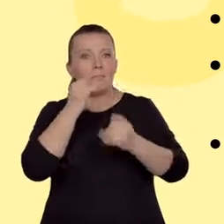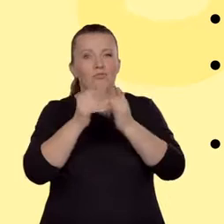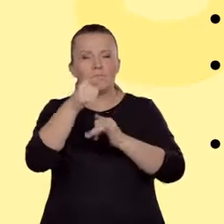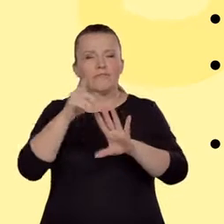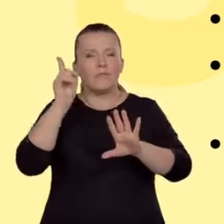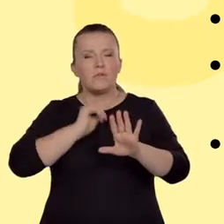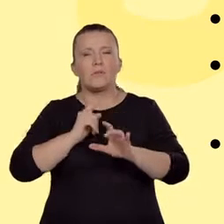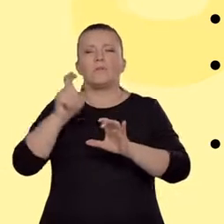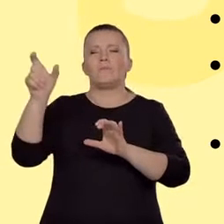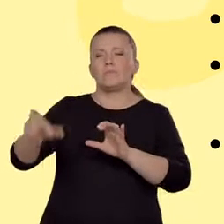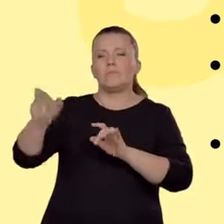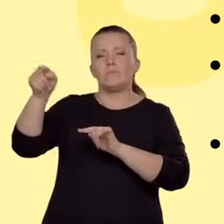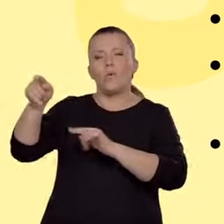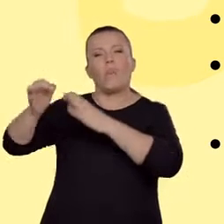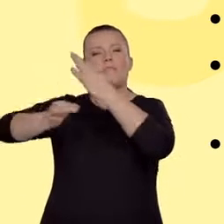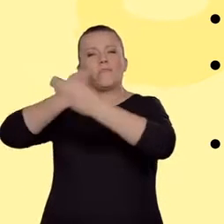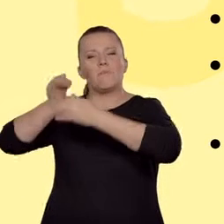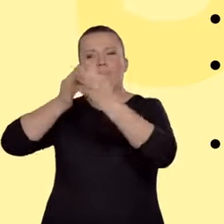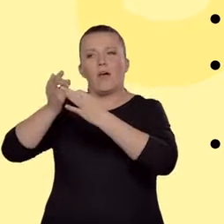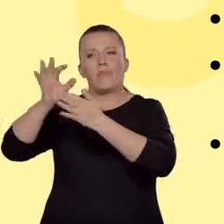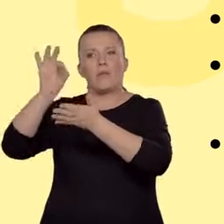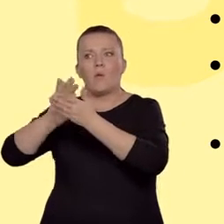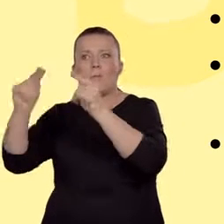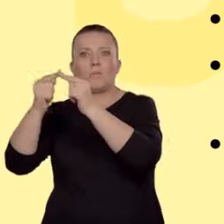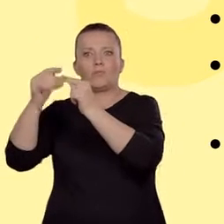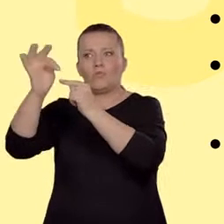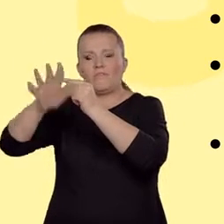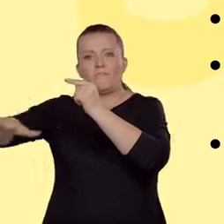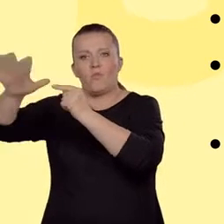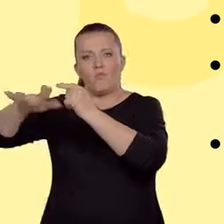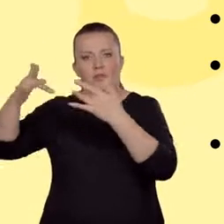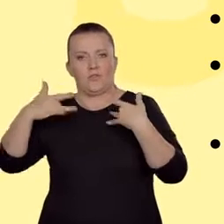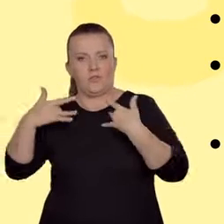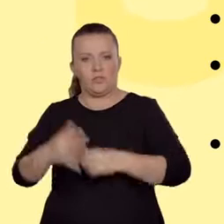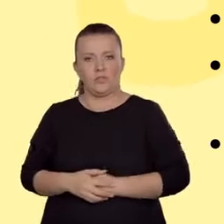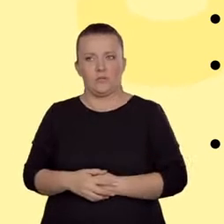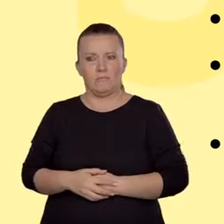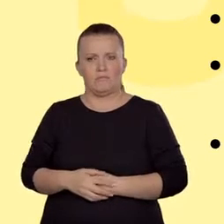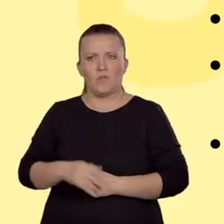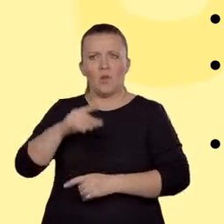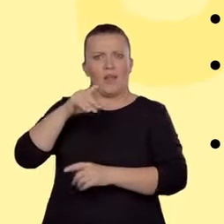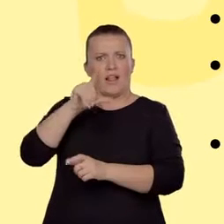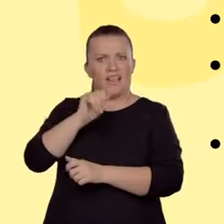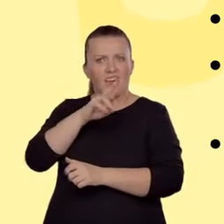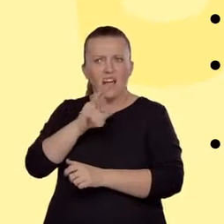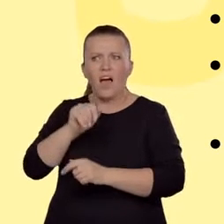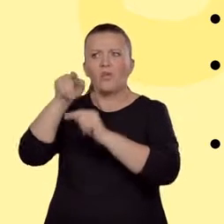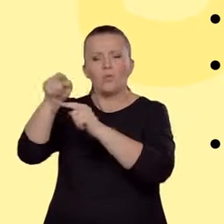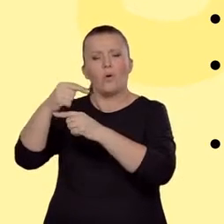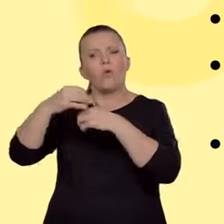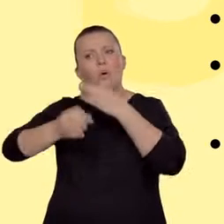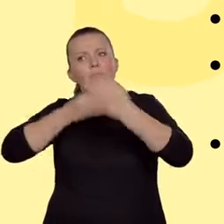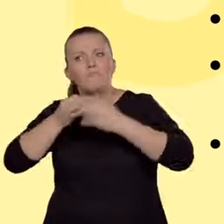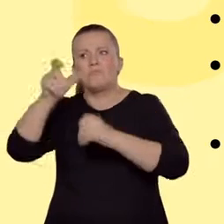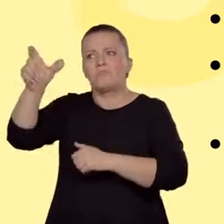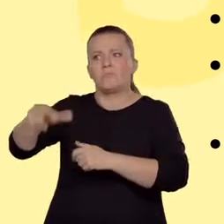wypowiadającego się w określonej sytuacji, także życiowej. Utwór liryczny to przecież wyznanie kogoś, kto coś przeżył, kto znajduje się w